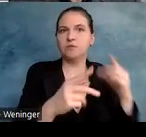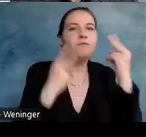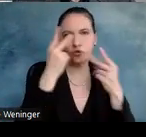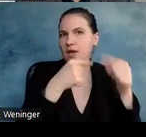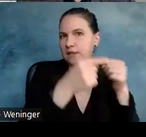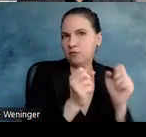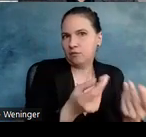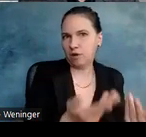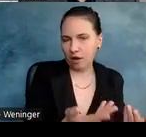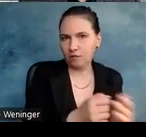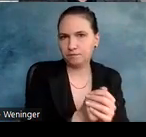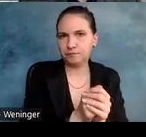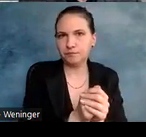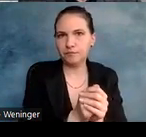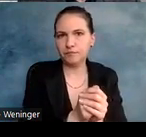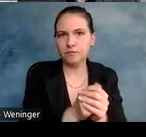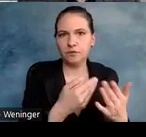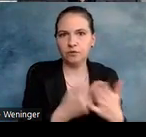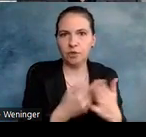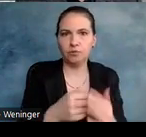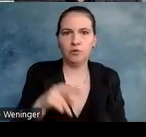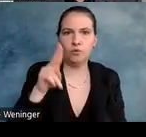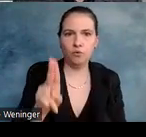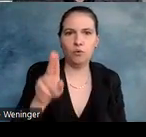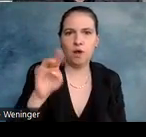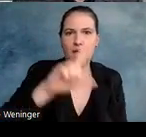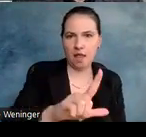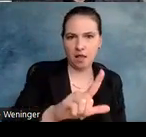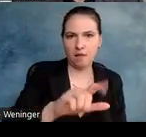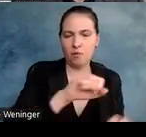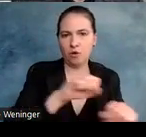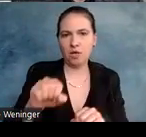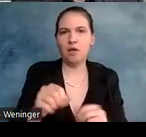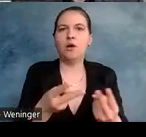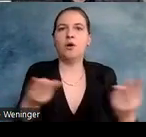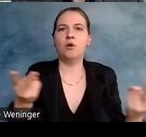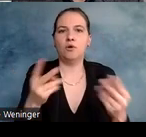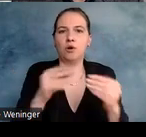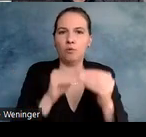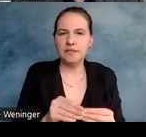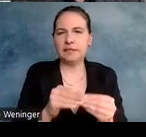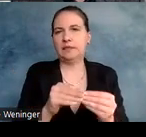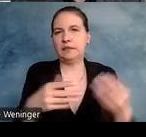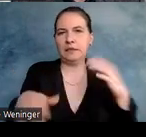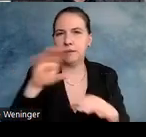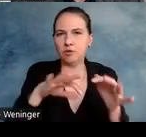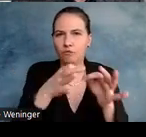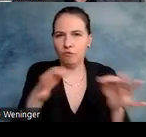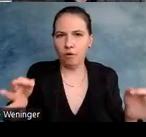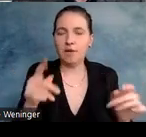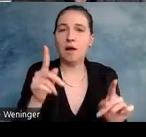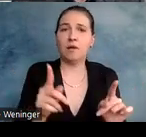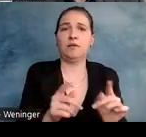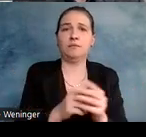Modells. Das wäre zum Beispiel bei UML der Fall oder bei komplizierten chemischen Formeln. Aber dann muss man